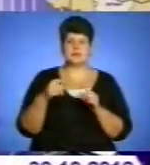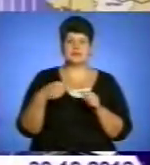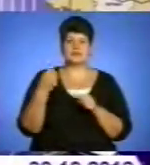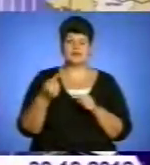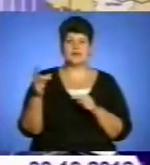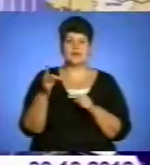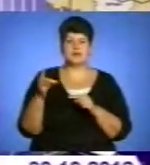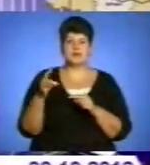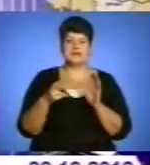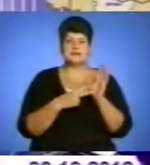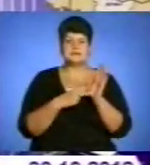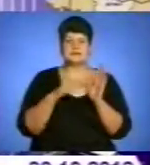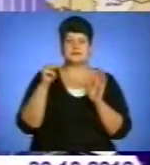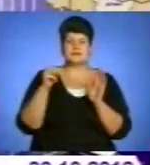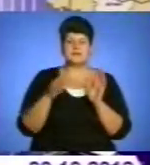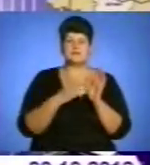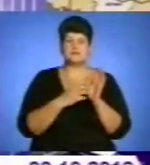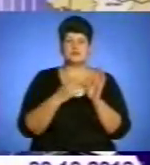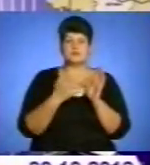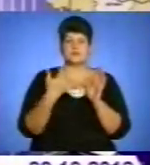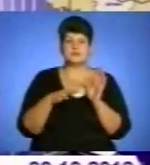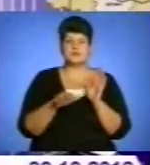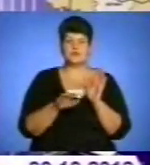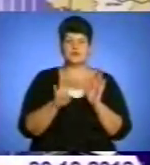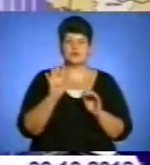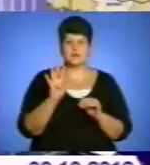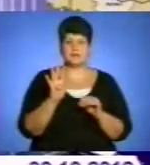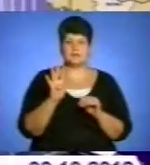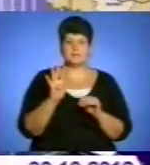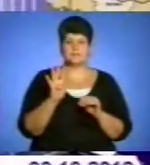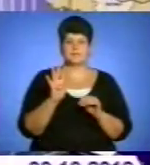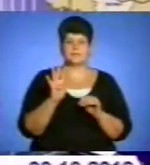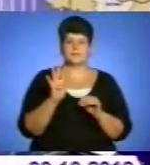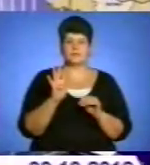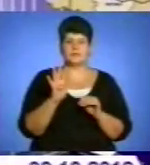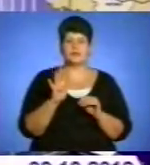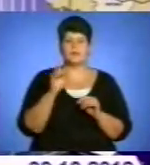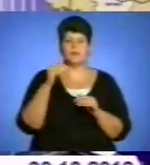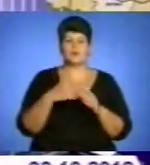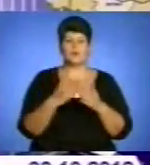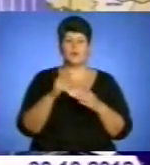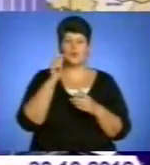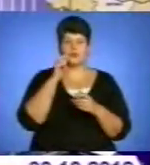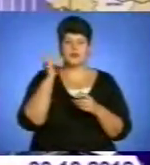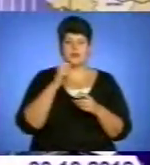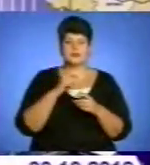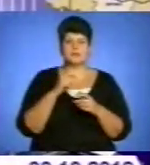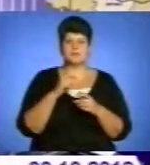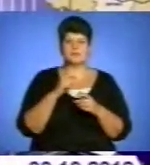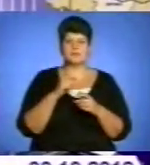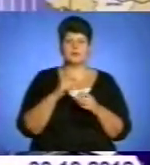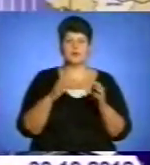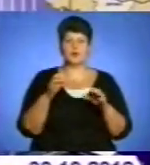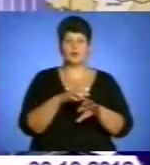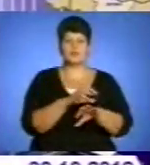регіонів 7 954. Політична партія «Наша Україна» 5 390. І